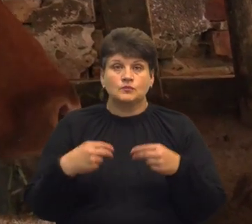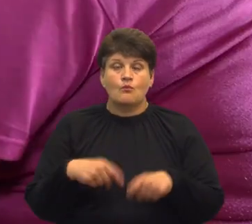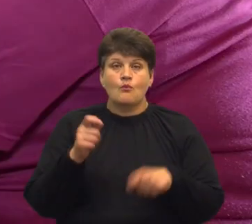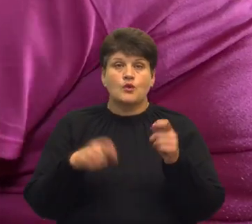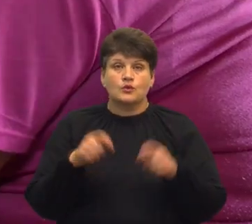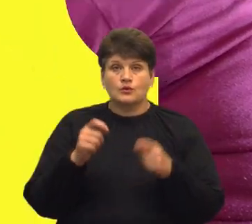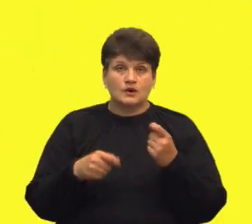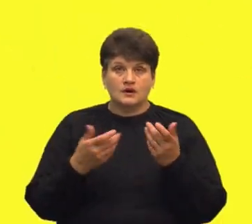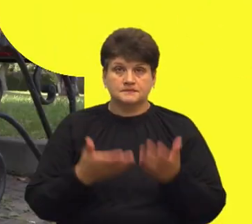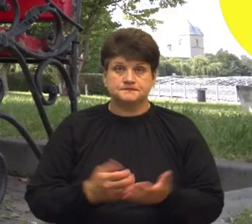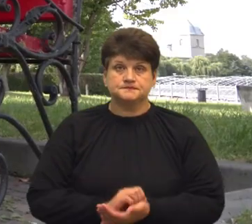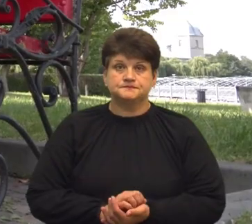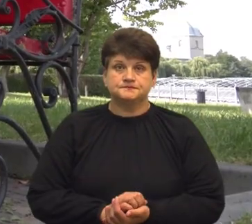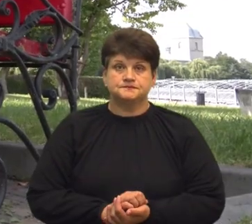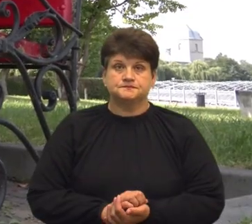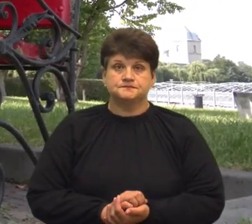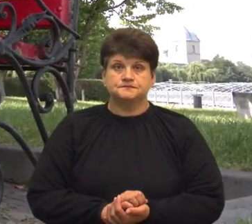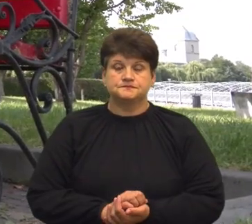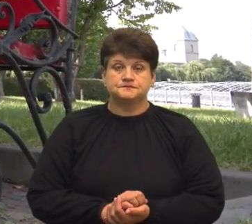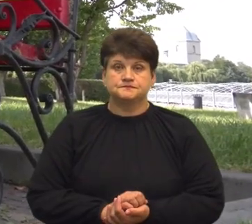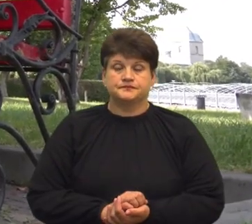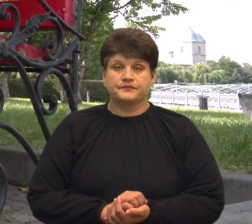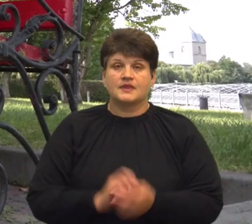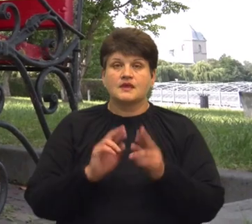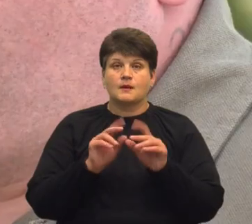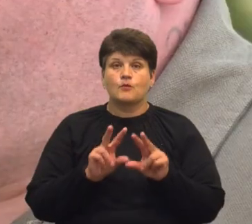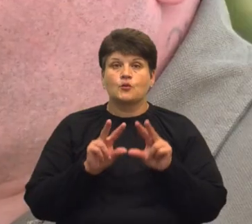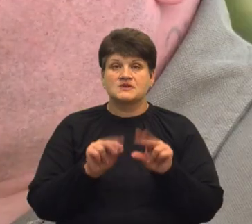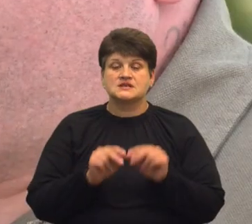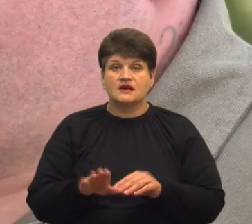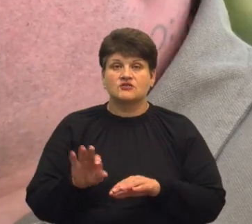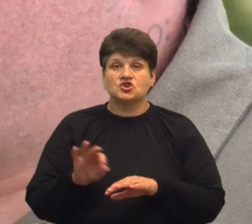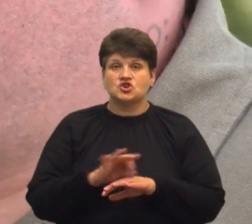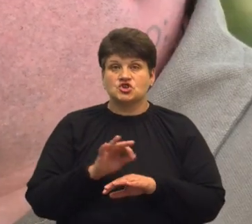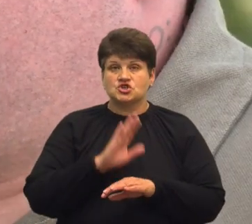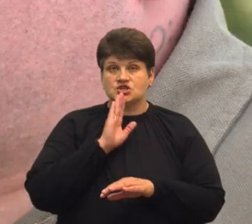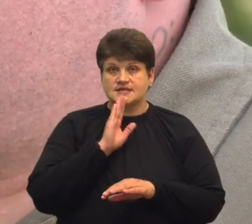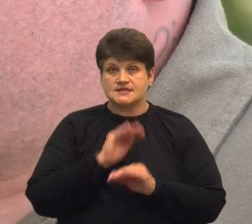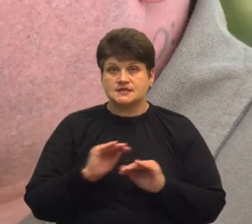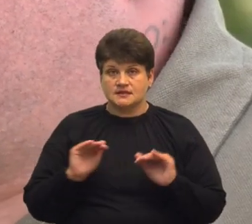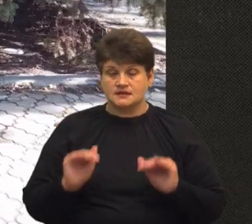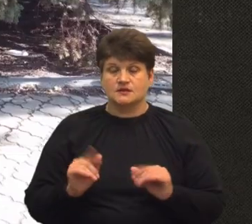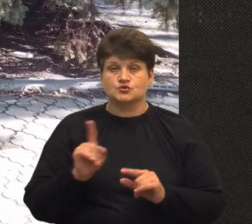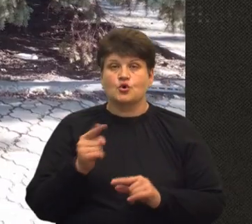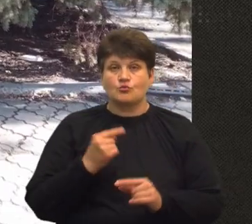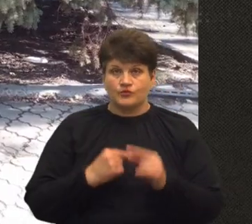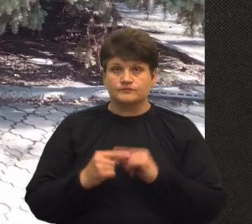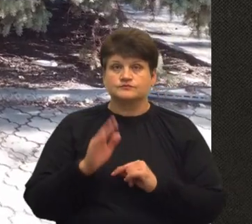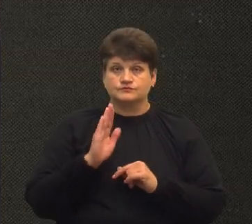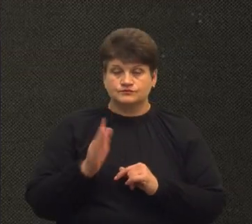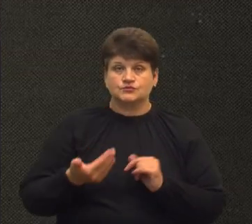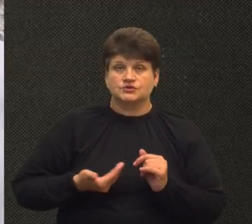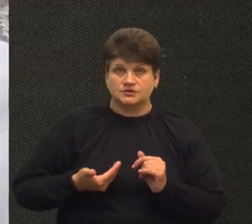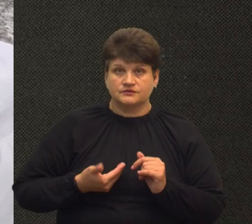Суспільного. Я пообіцяв жінці та дітям, що повернуся живим, каже військовий Ігор Семенович, який служить з